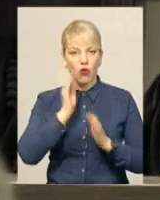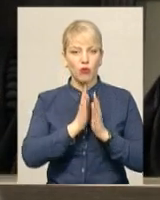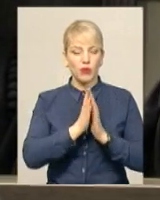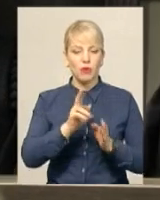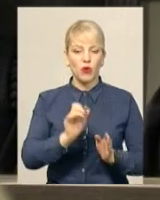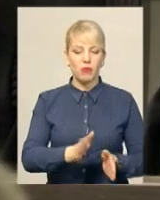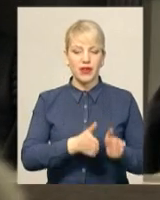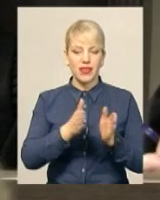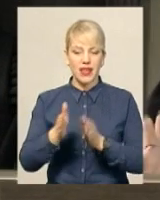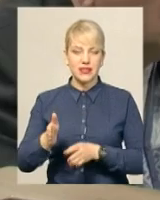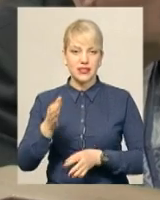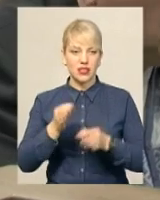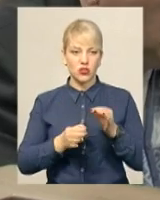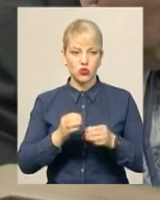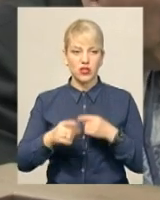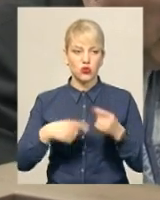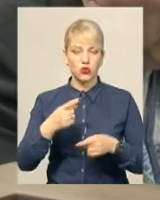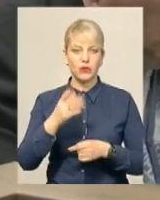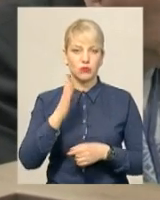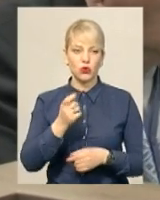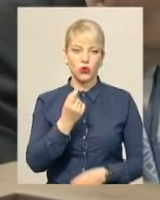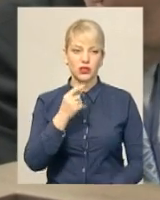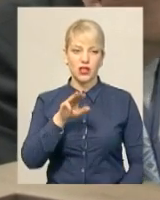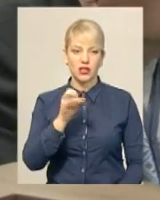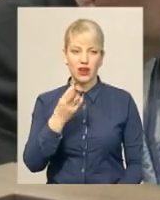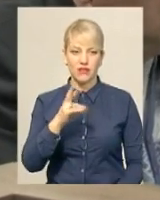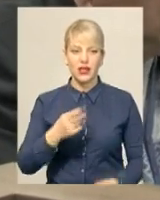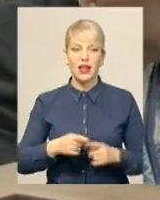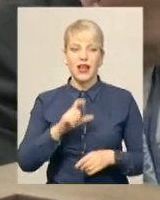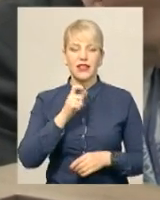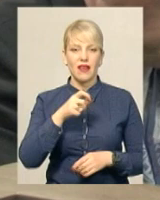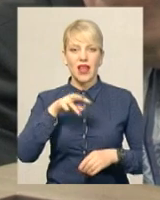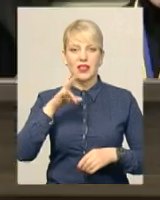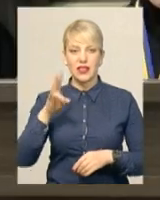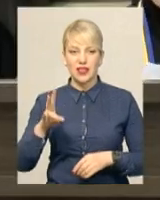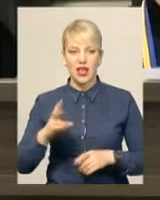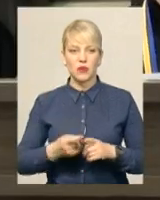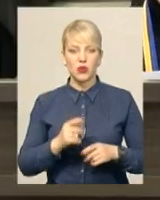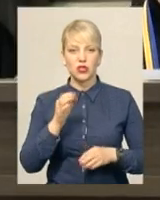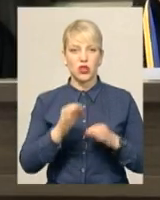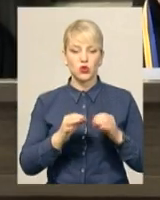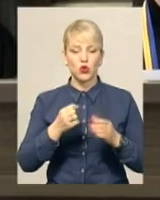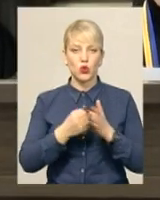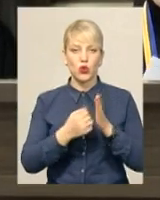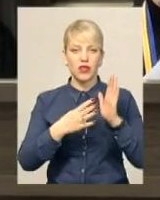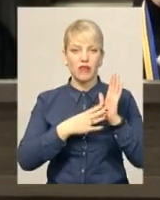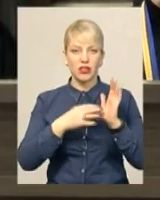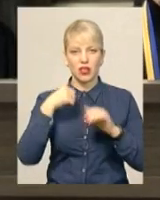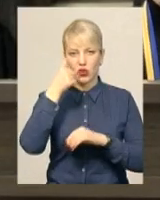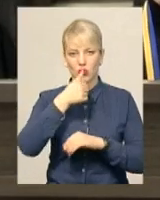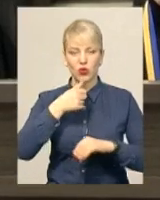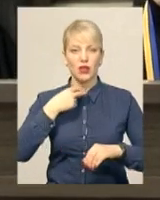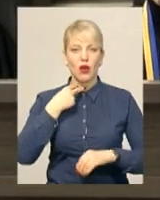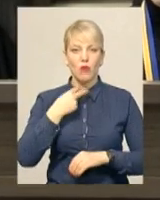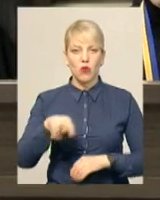Наступне засідання у цій справі відбудеться 11 травня. Нагадаємо, Євгена Неймака засуджено до 9 років позбавлення волі. Наразі він перебуває у